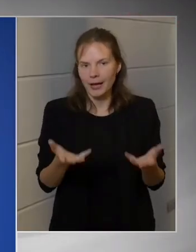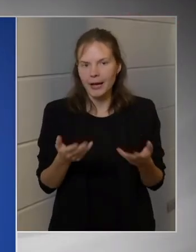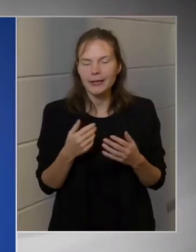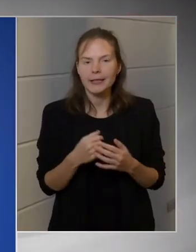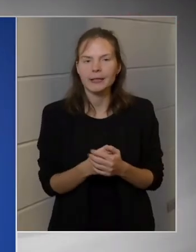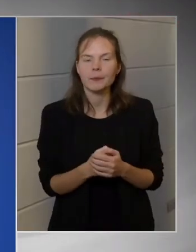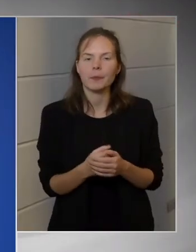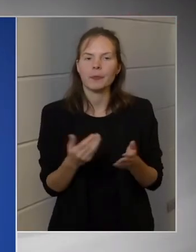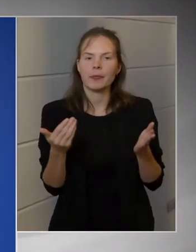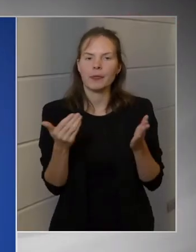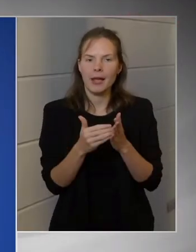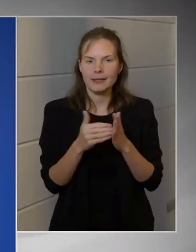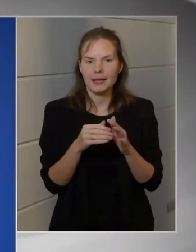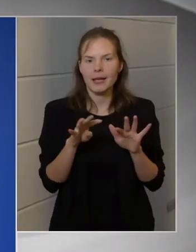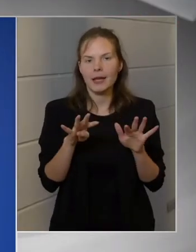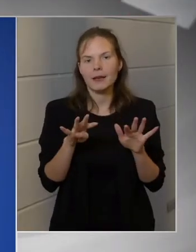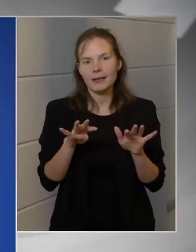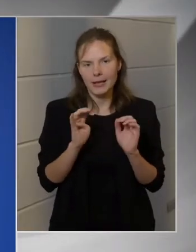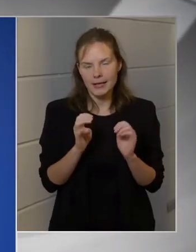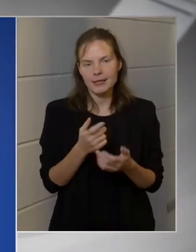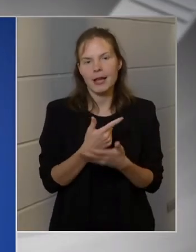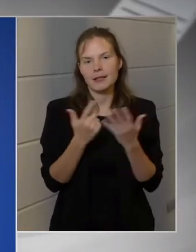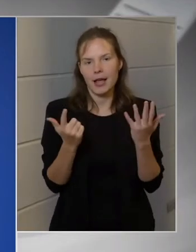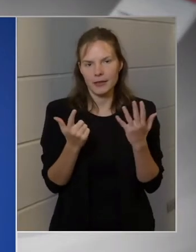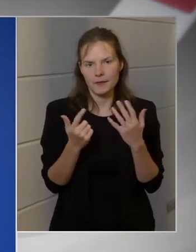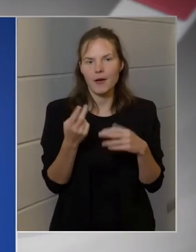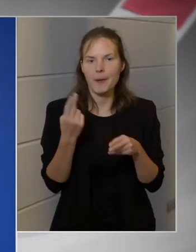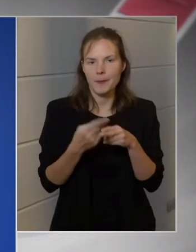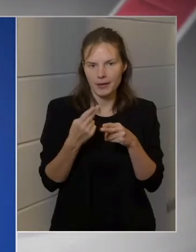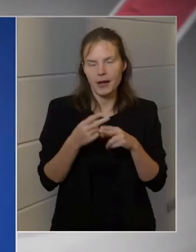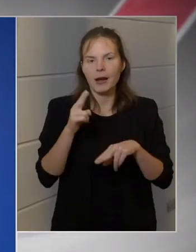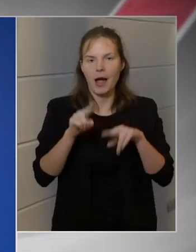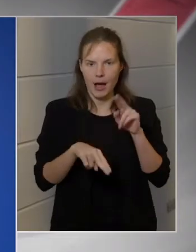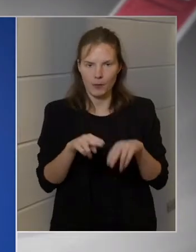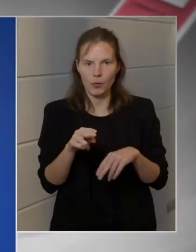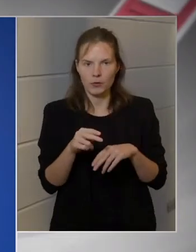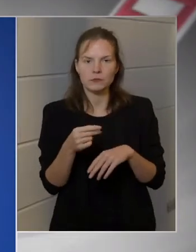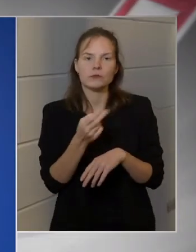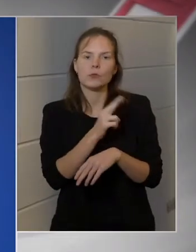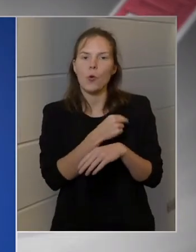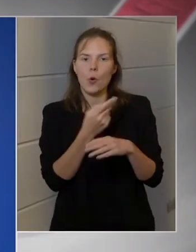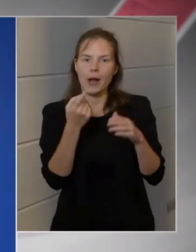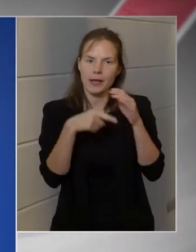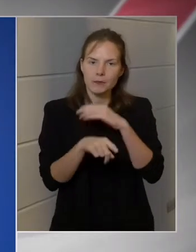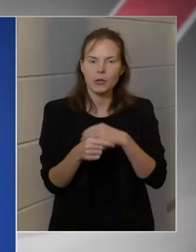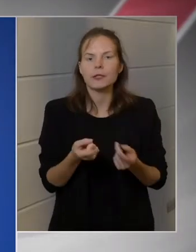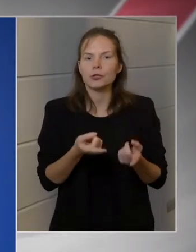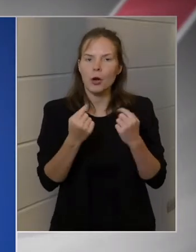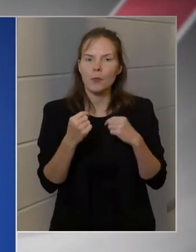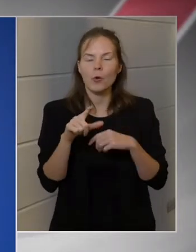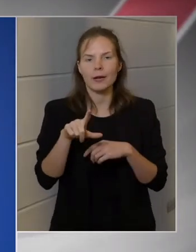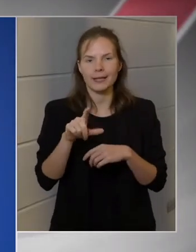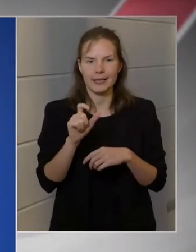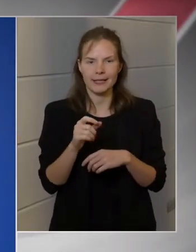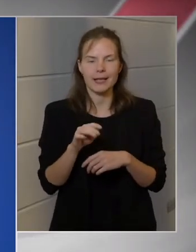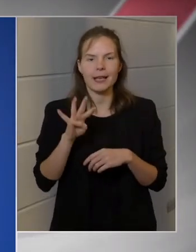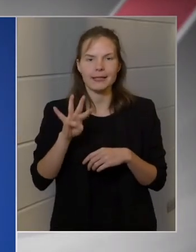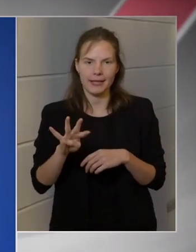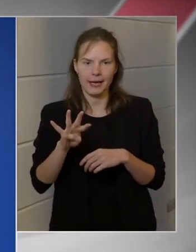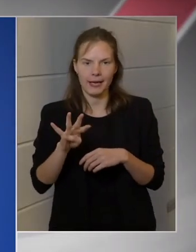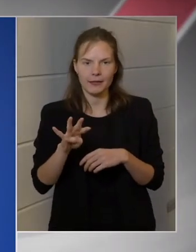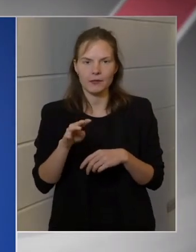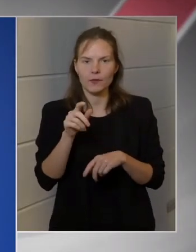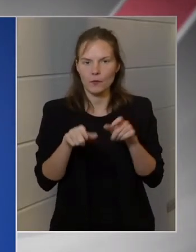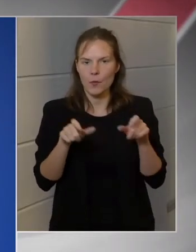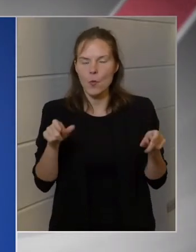1970 beteget ápolnak kórházban, és közülük 204-en